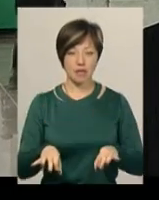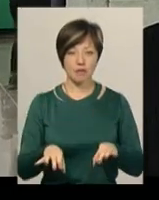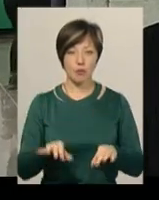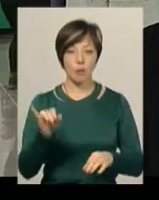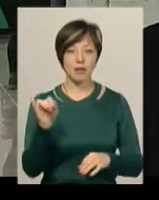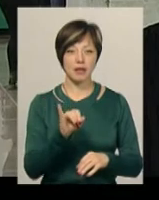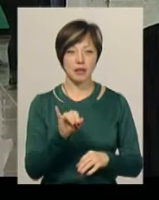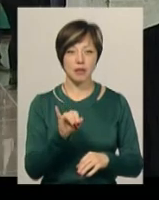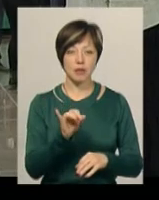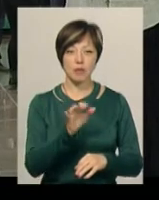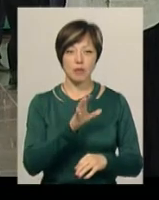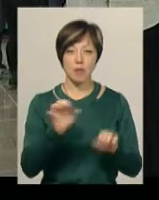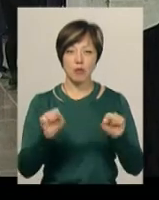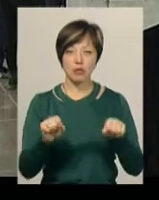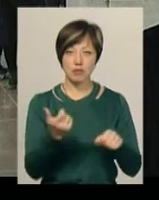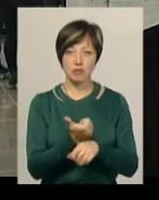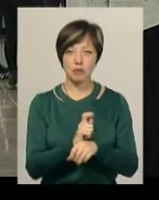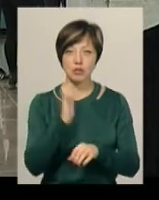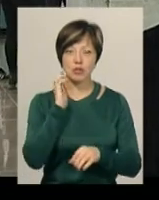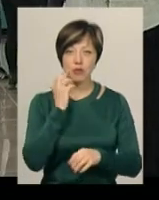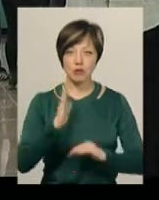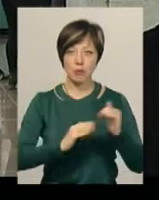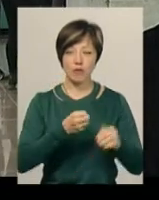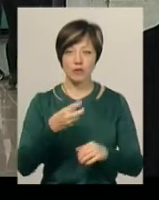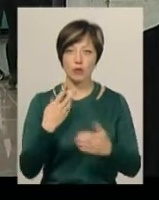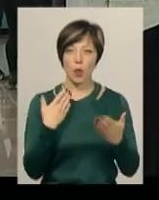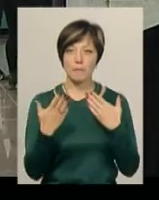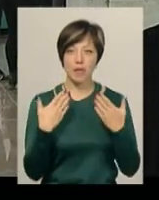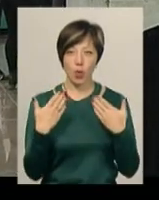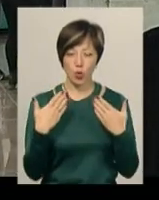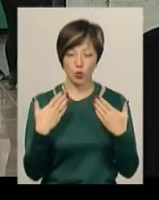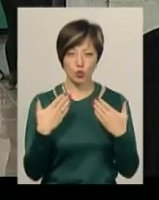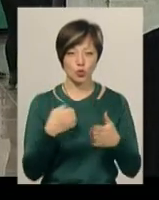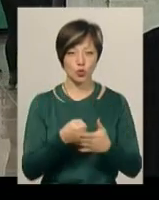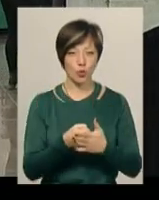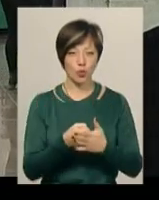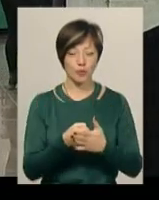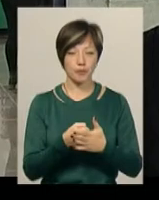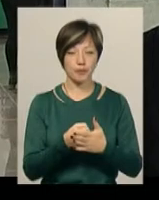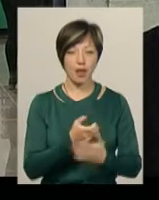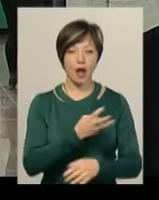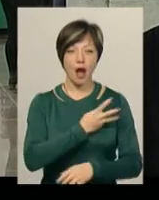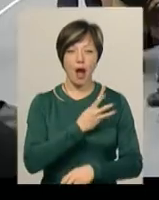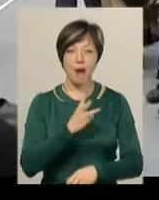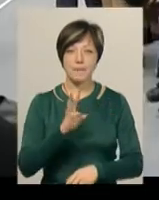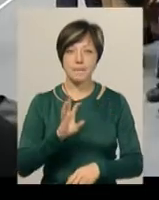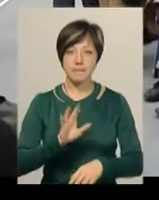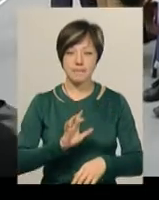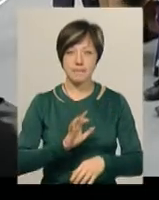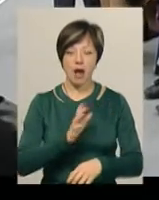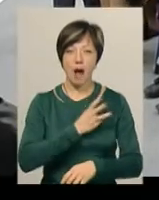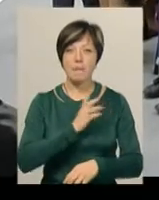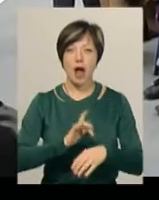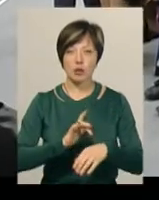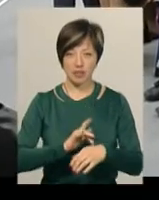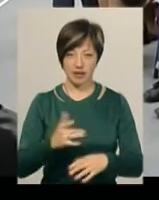і, можливо, більш серйозного професійного підходу до аматорських вистав. Також в рамках